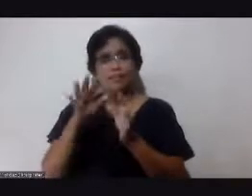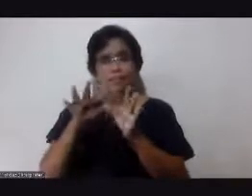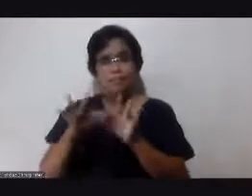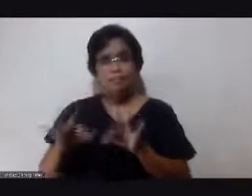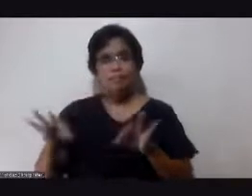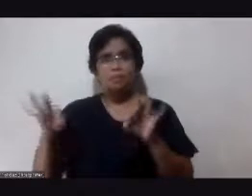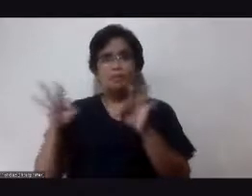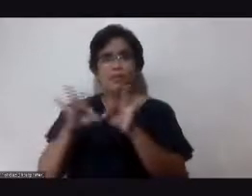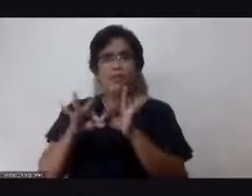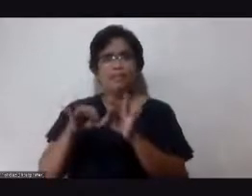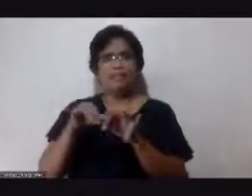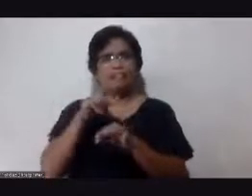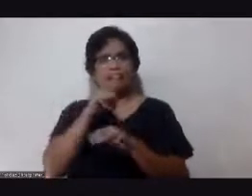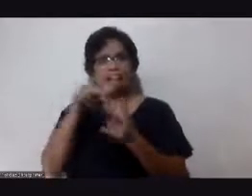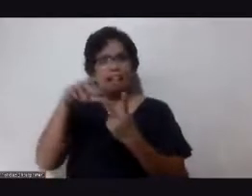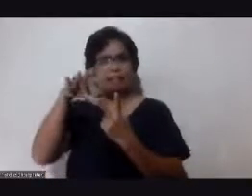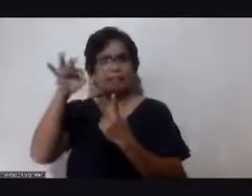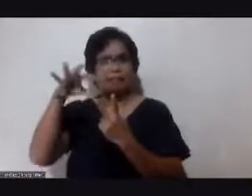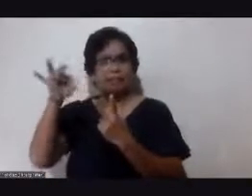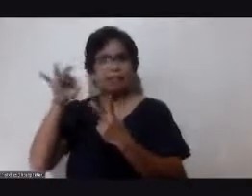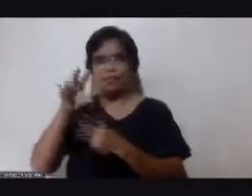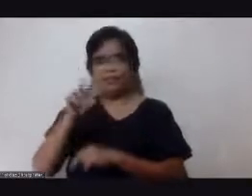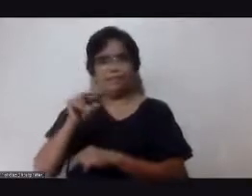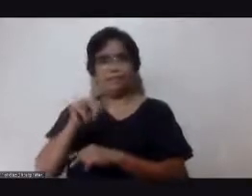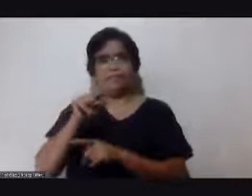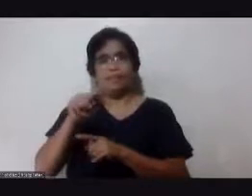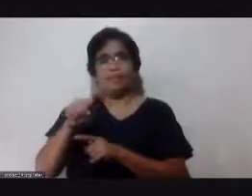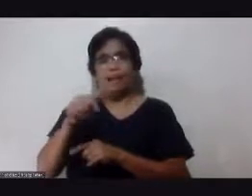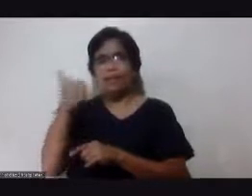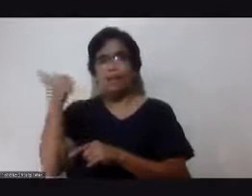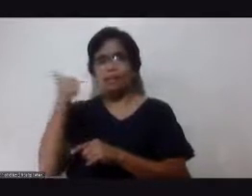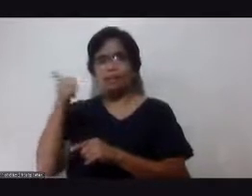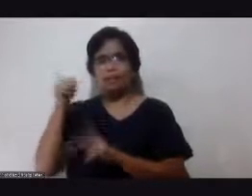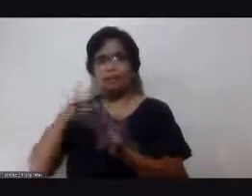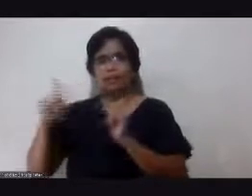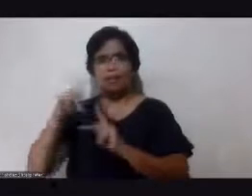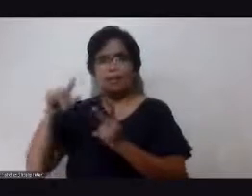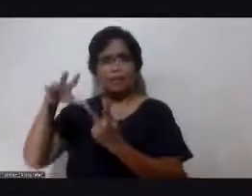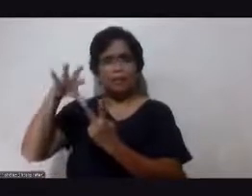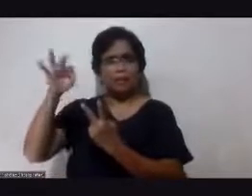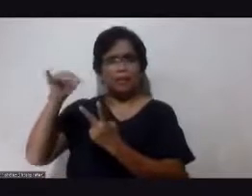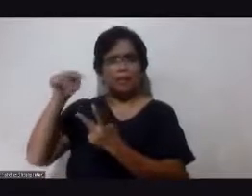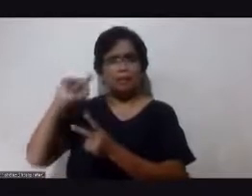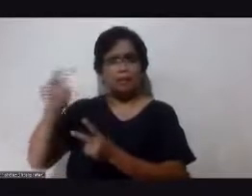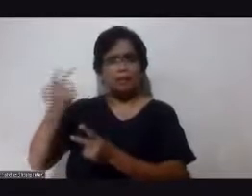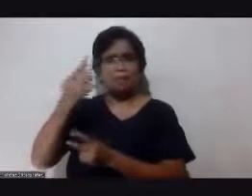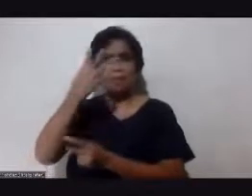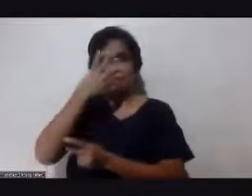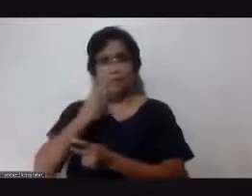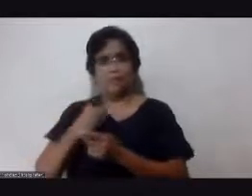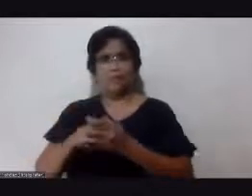hindi po ito optional kasi sa mga ibang tao parang optional na lang yung matulog diba